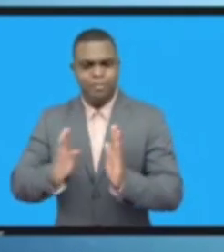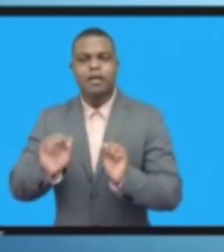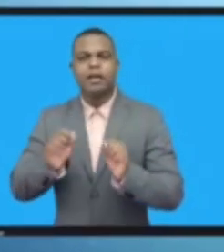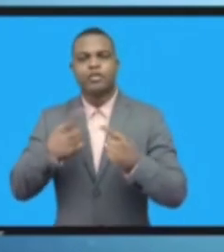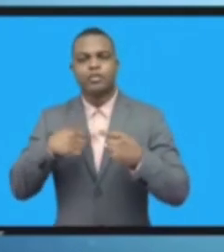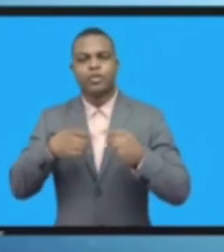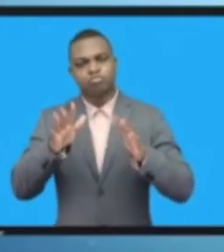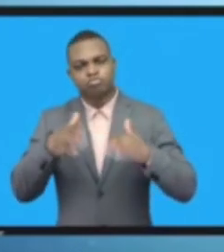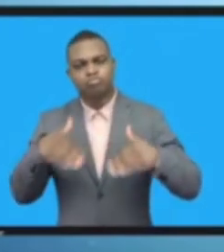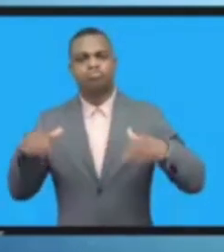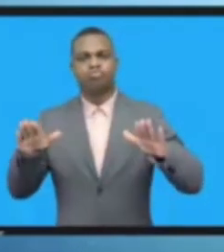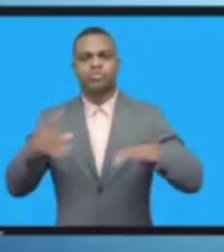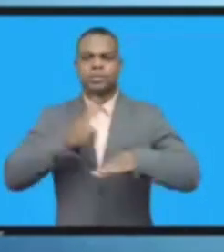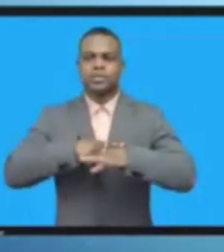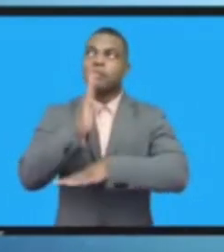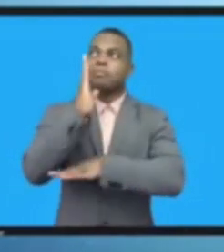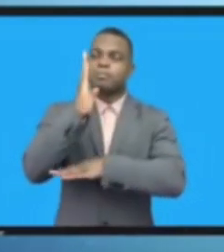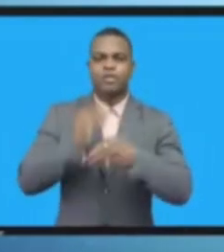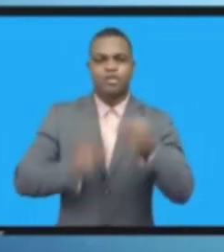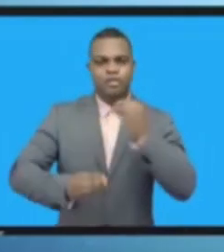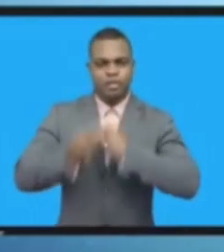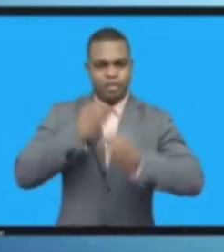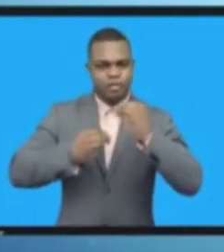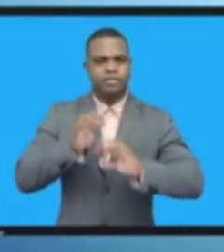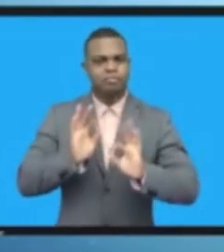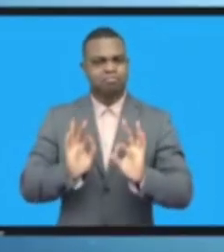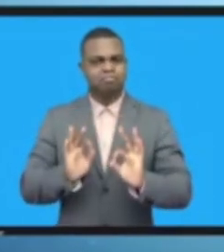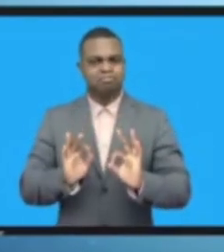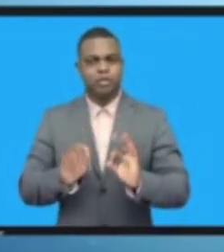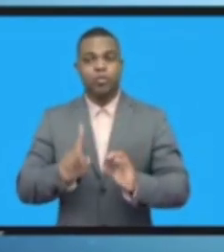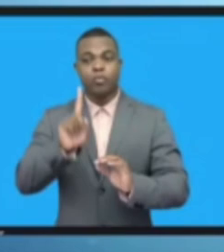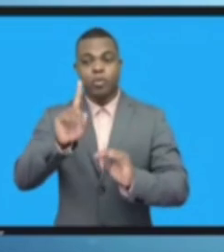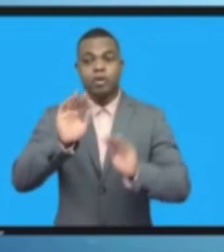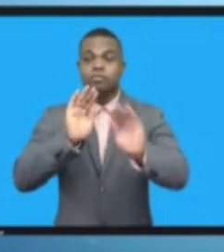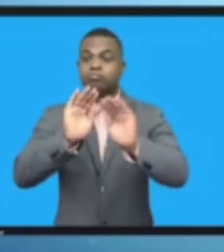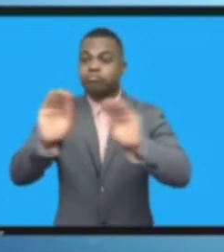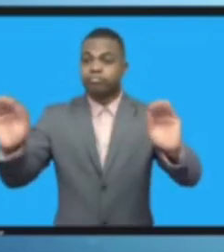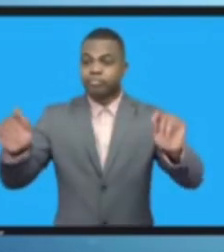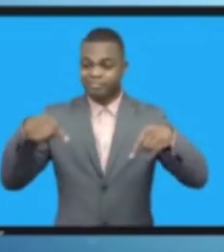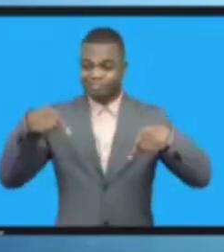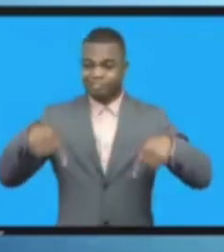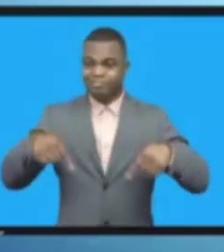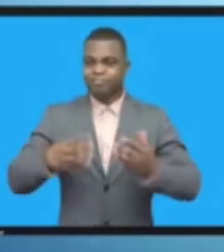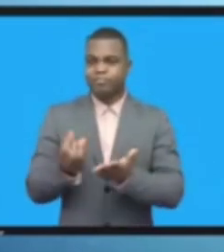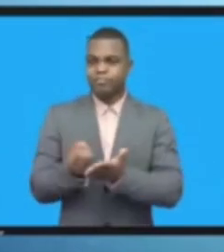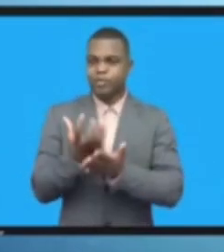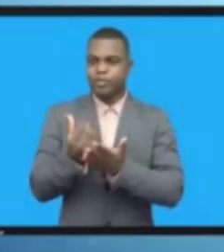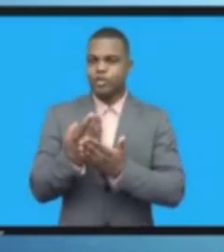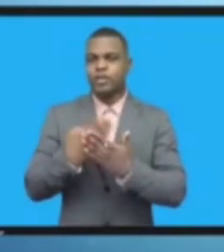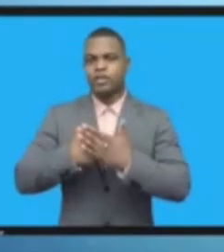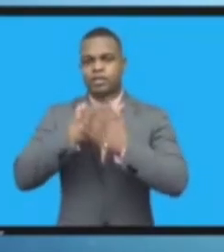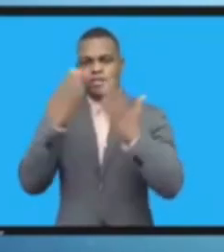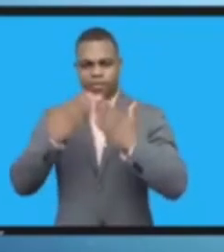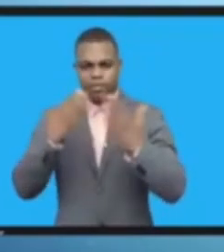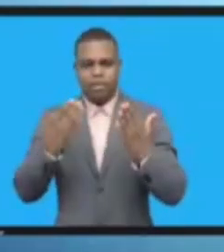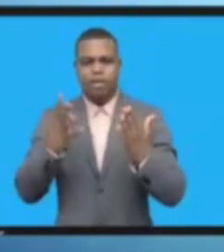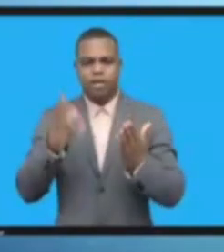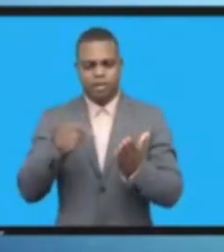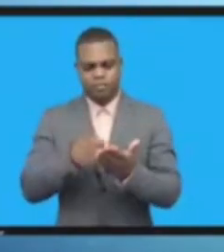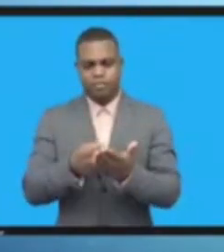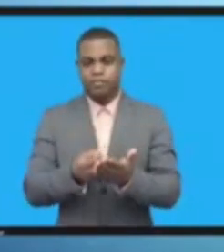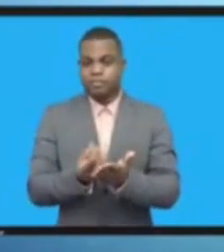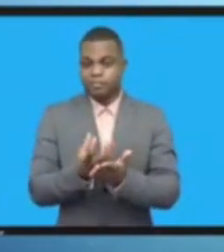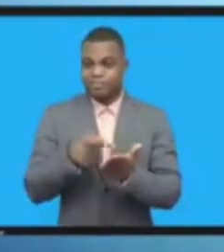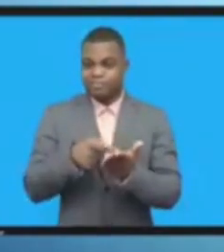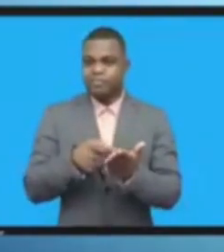متأخرين ونحن لسنا متأخرين إذن سنرفع الجلسة للغذاء وهناك